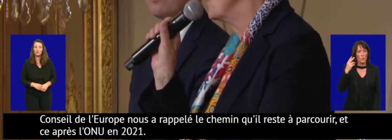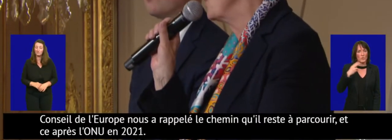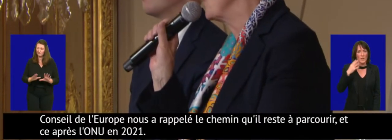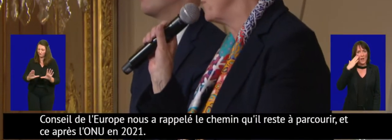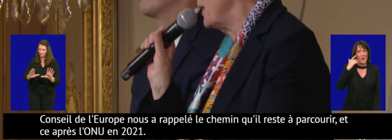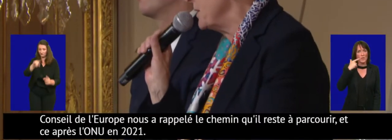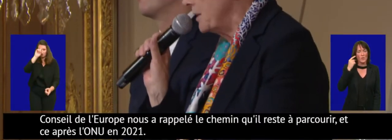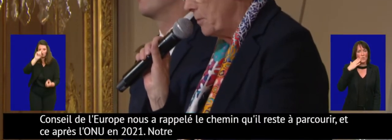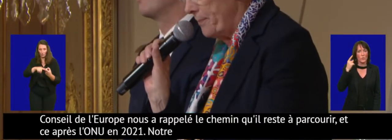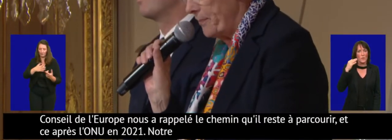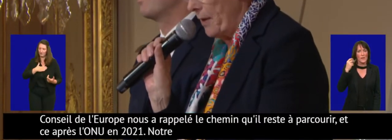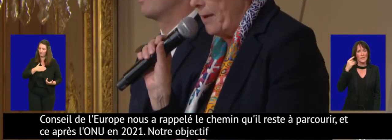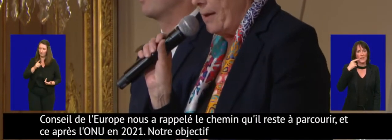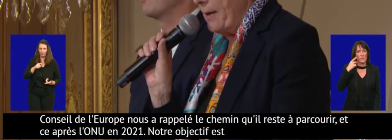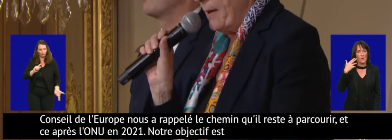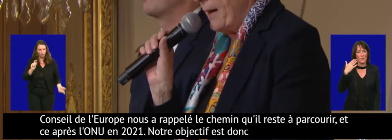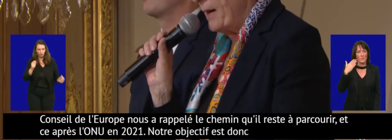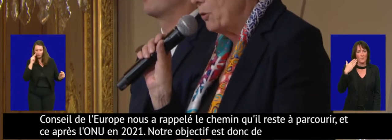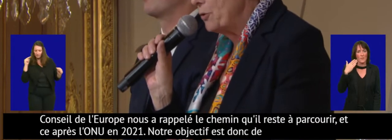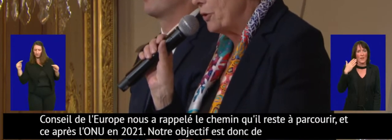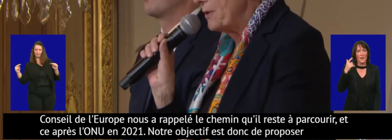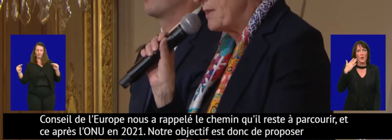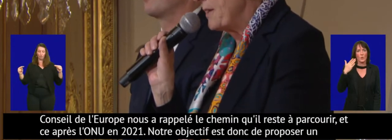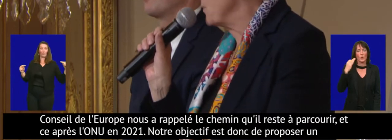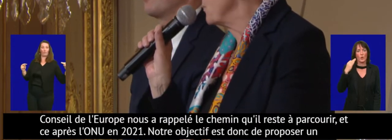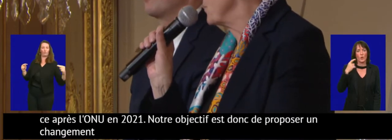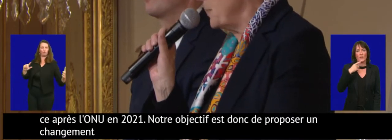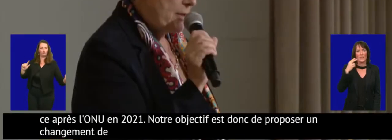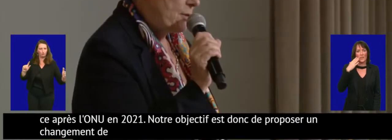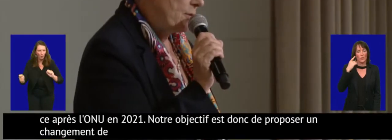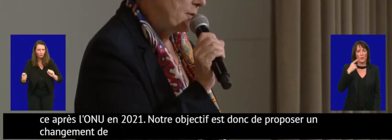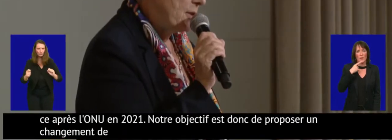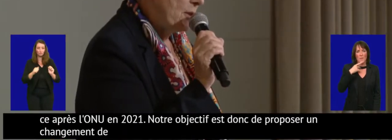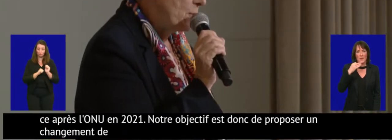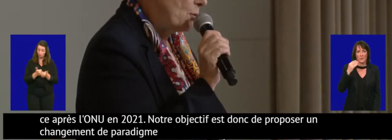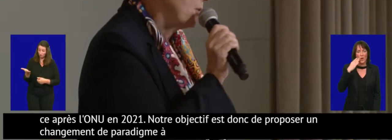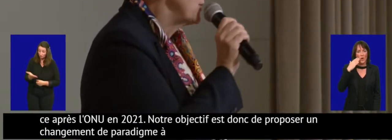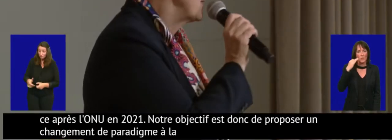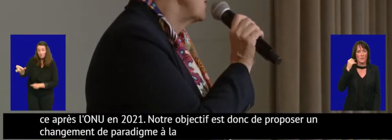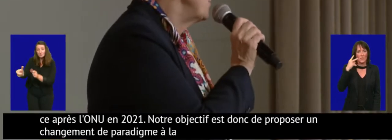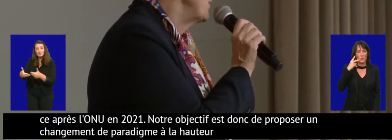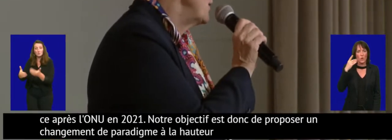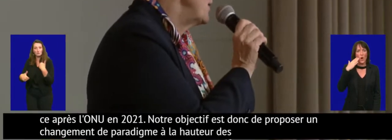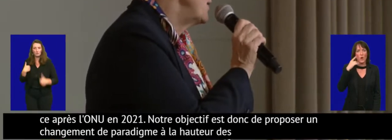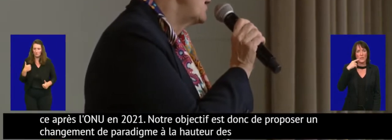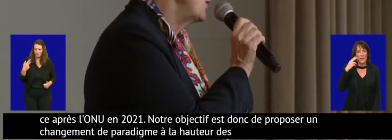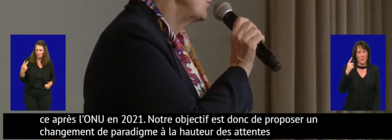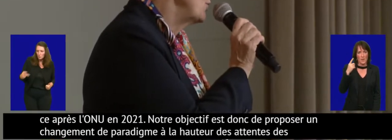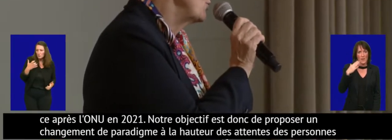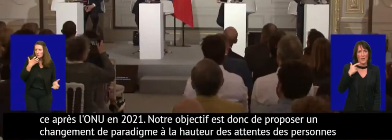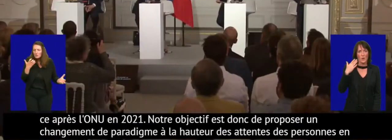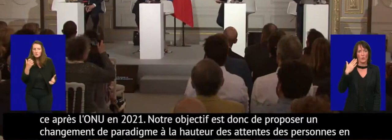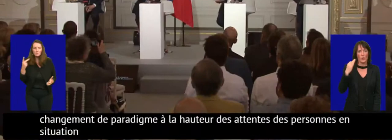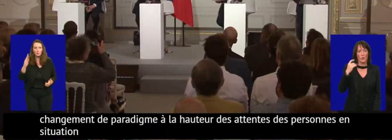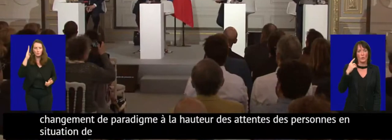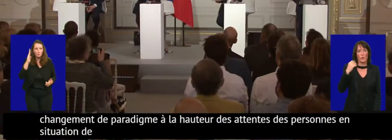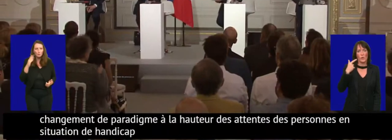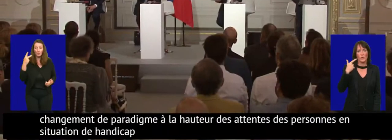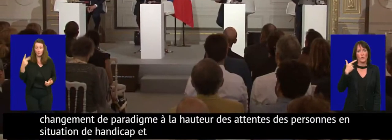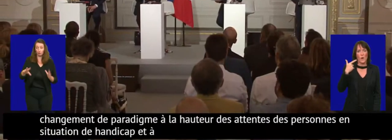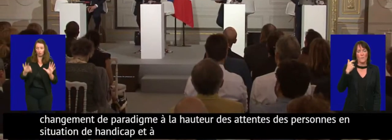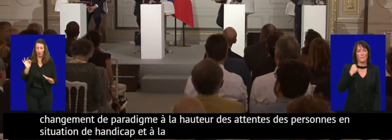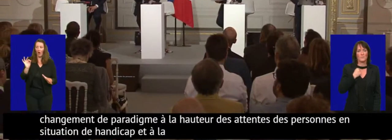changement de paradigme à la hauteur des attentes des personnes en situation de handicap et à la hauteur de leur choix.